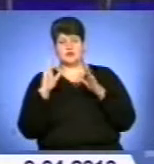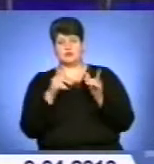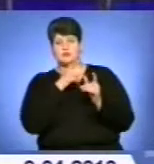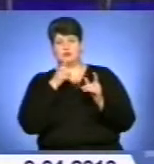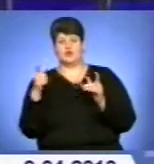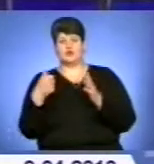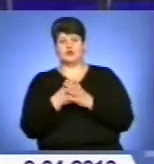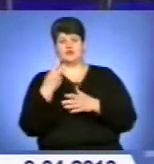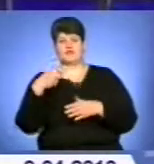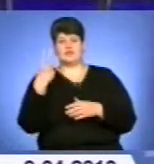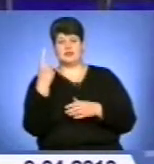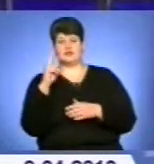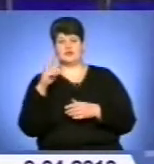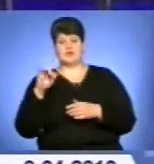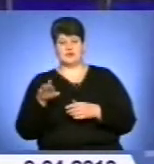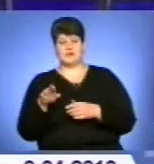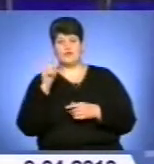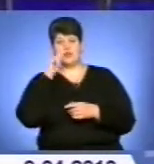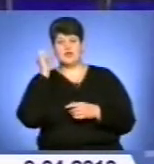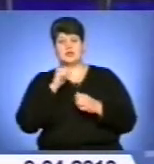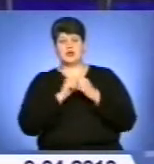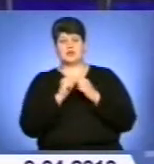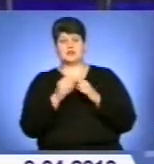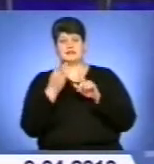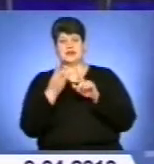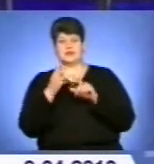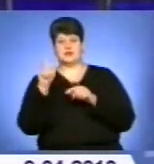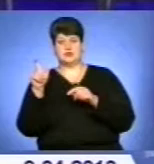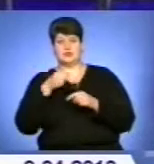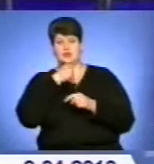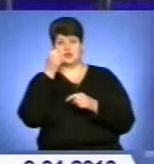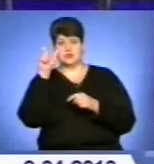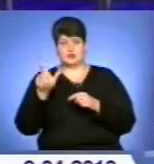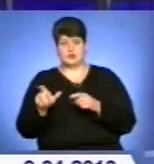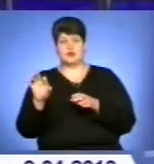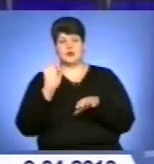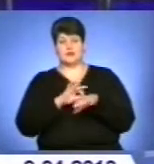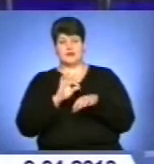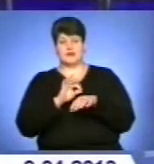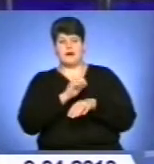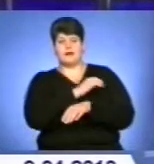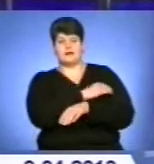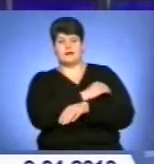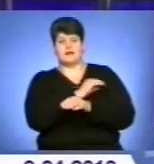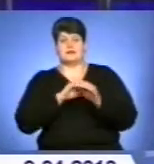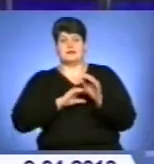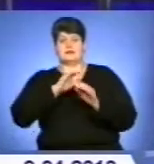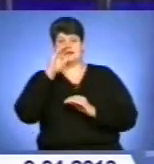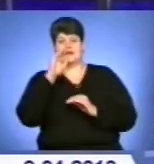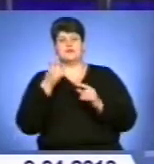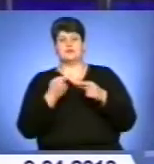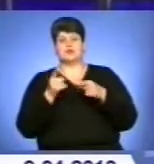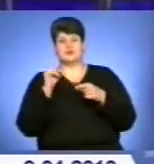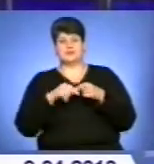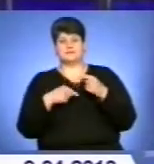до 21 квітня. У країні кожен третій дорослий українець хворіє на артеріальну гіпертензію. Про причини і